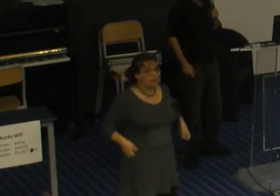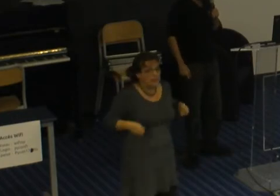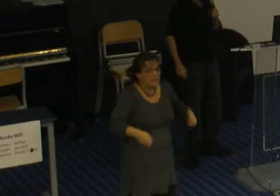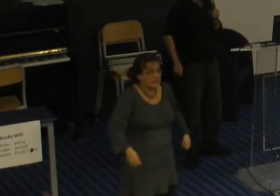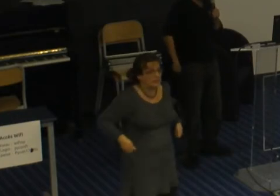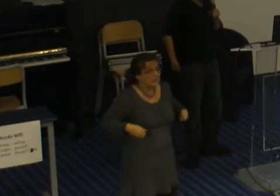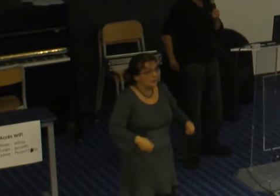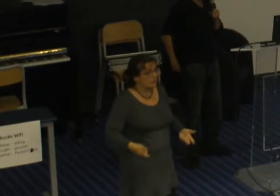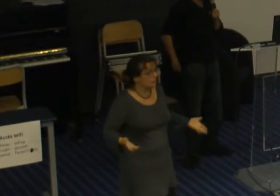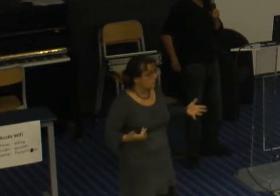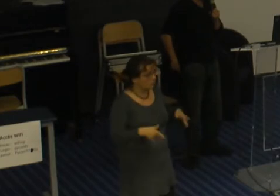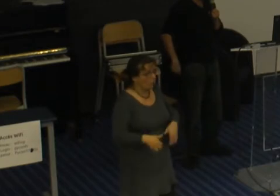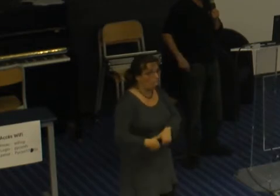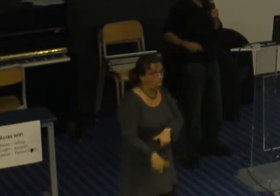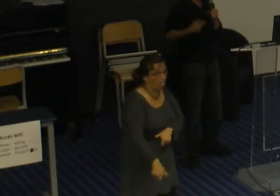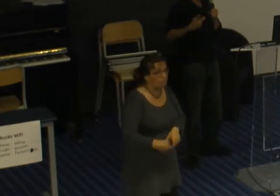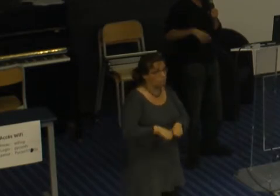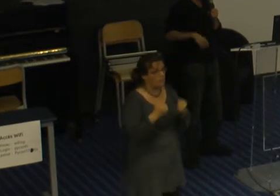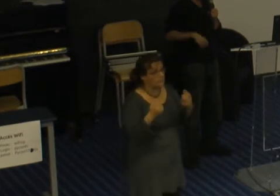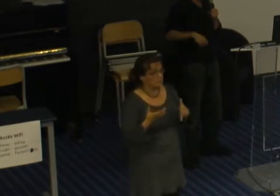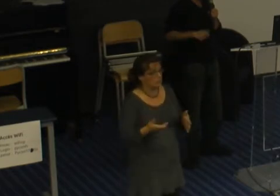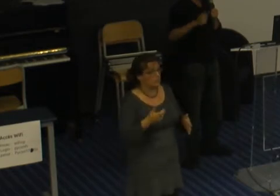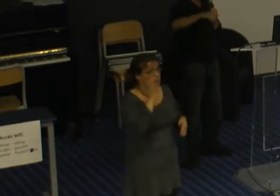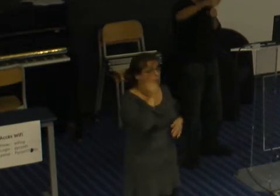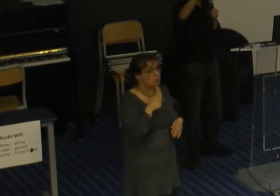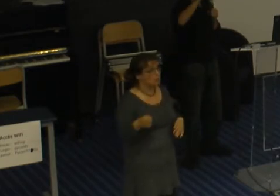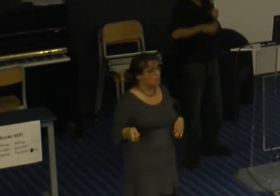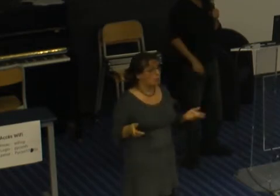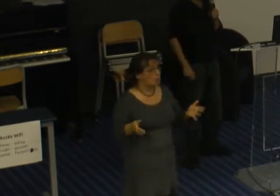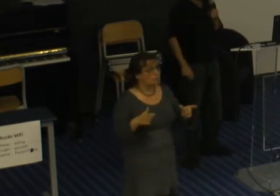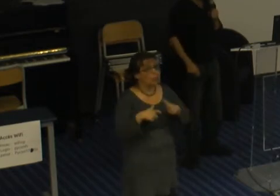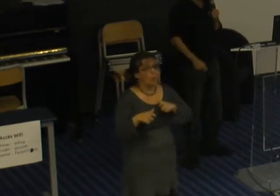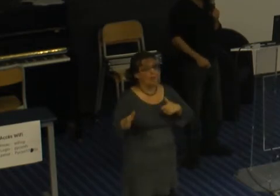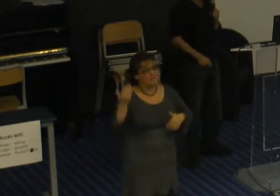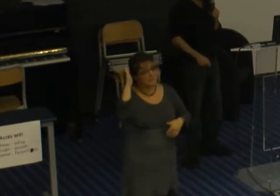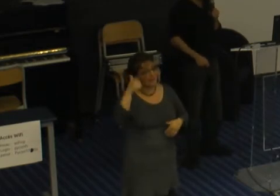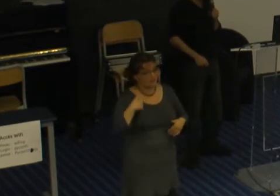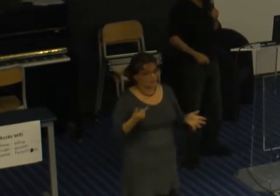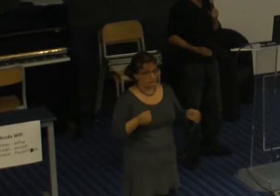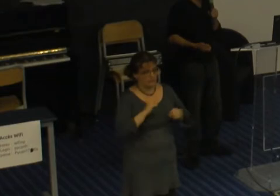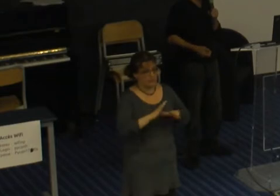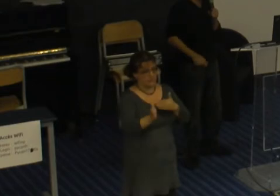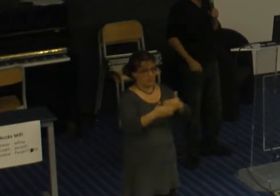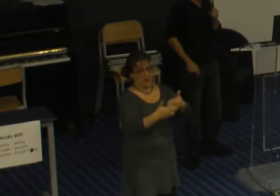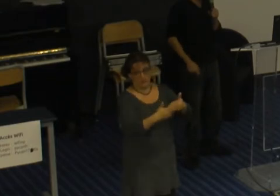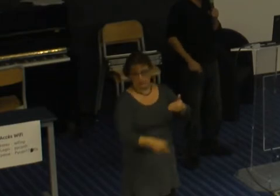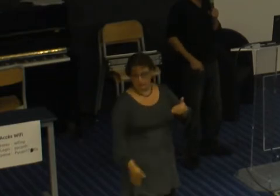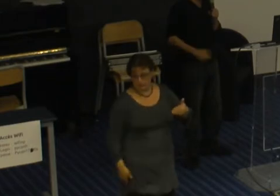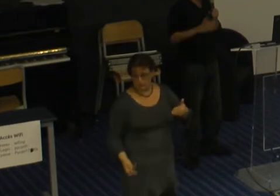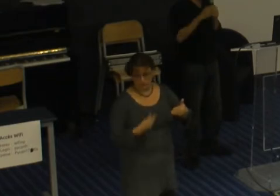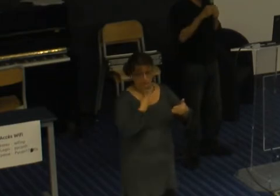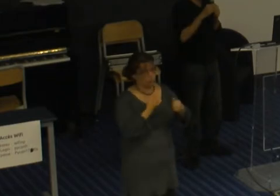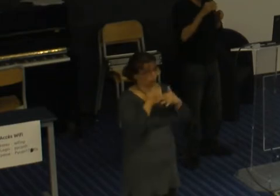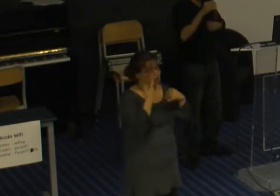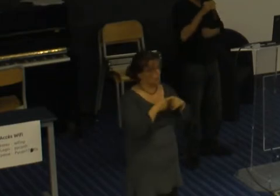ben voilà et puis bon les collègues ils savaient qu'il y avait ça ils pensaient pas ils fermaient la porte que je laissais bloquer et du coup moi je me suis retrouvé